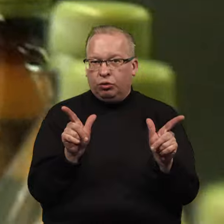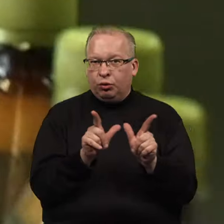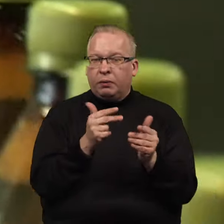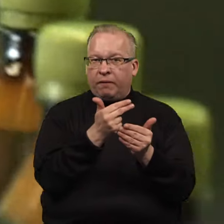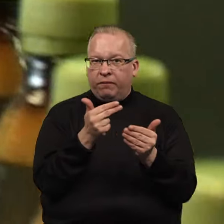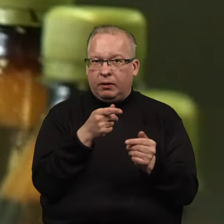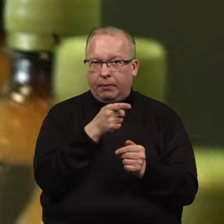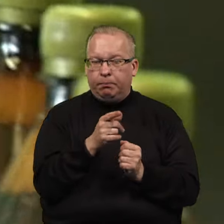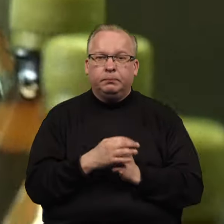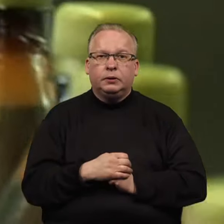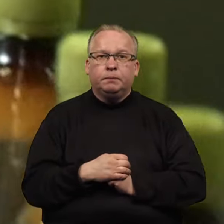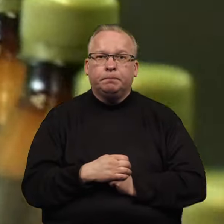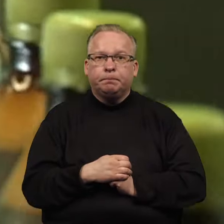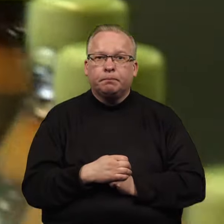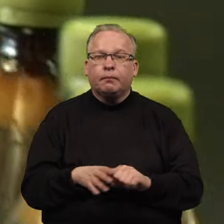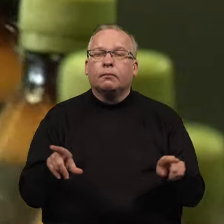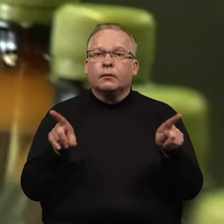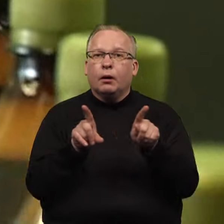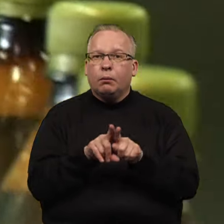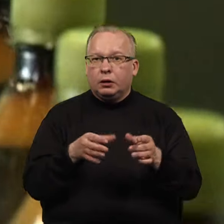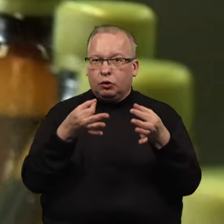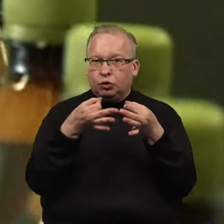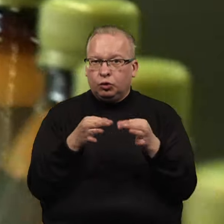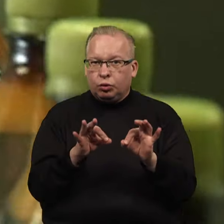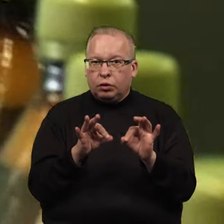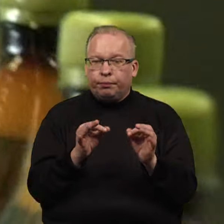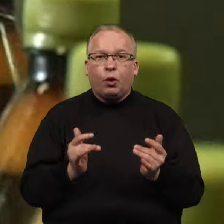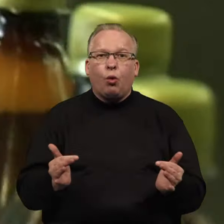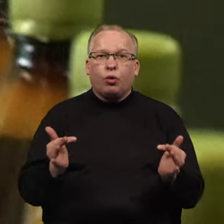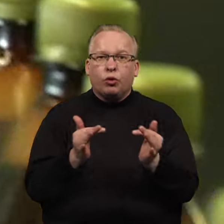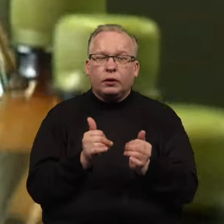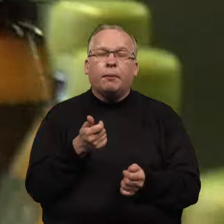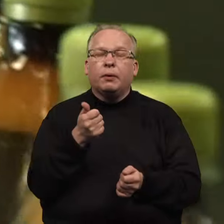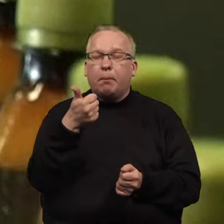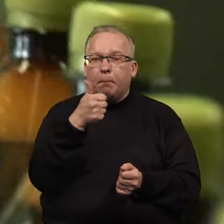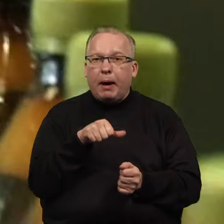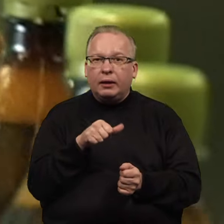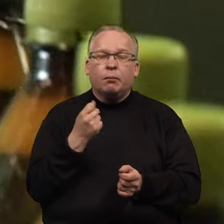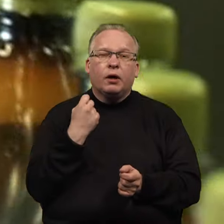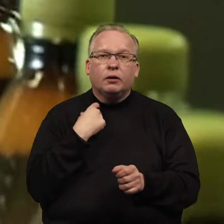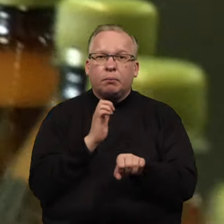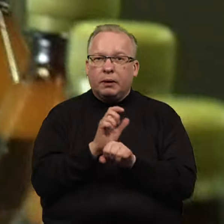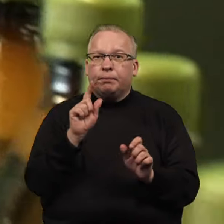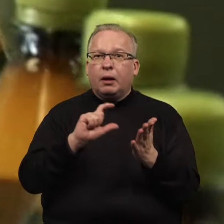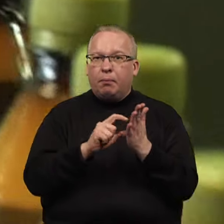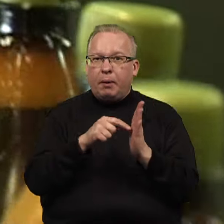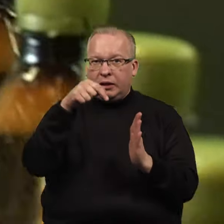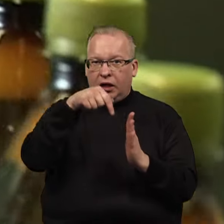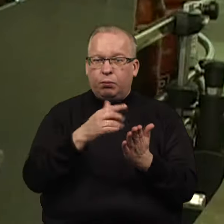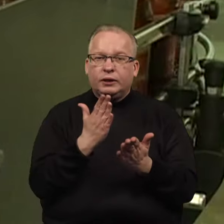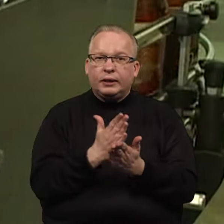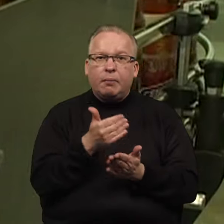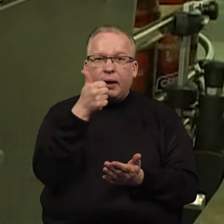subjektams projektą. Taip pat siūloma leisti organizuoti degustacijas alkoholio gamybos patalpose. Šiuo metu